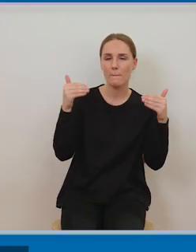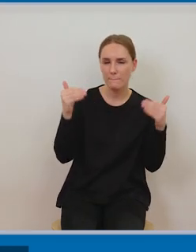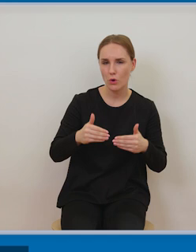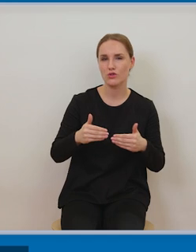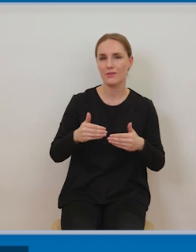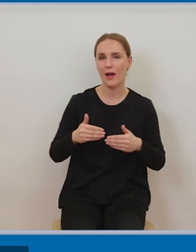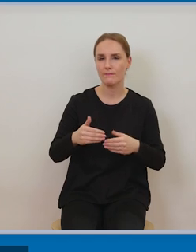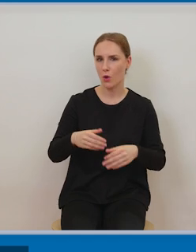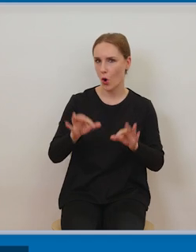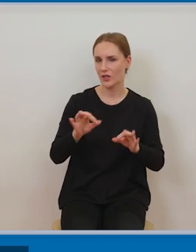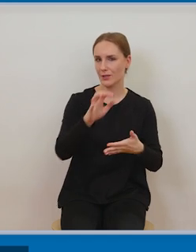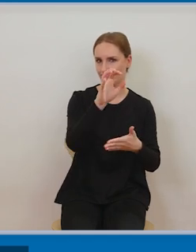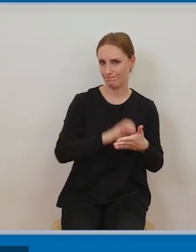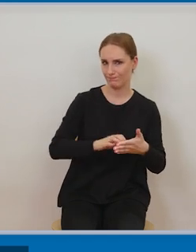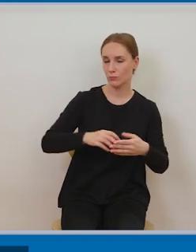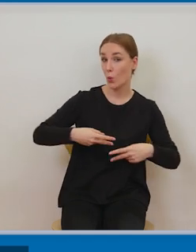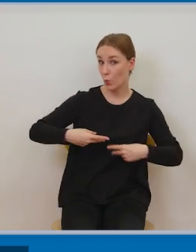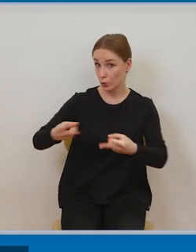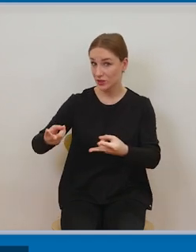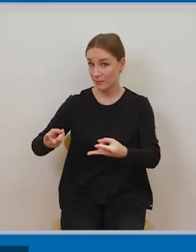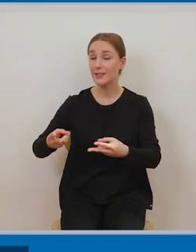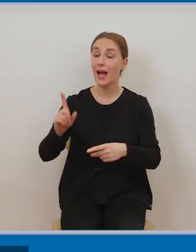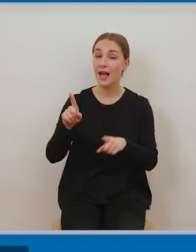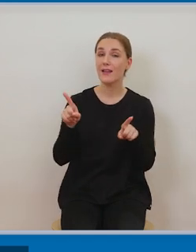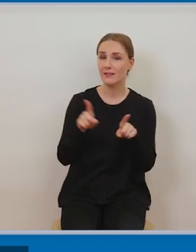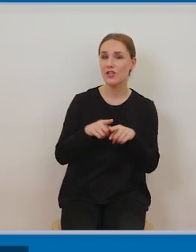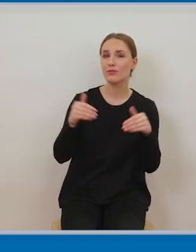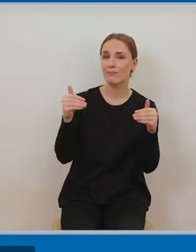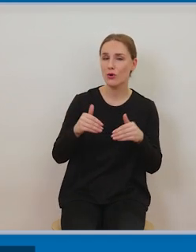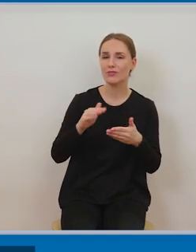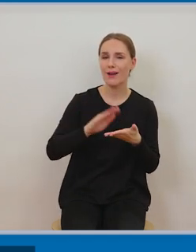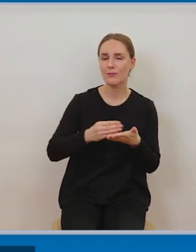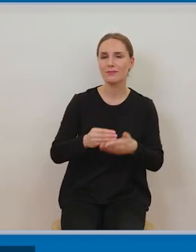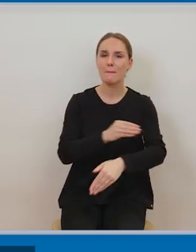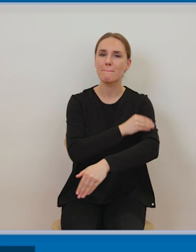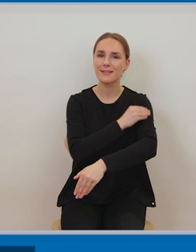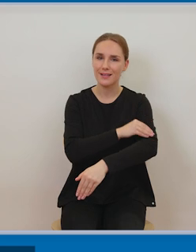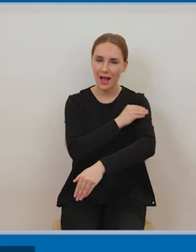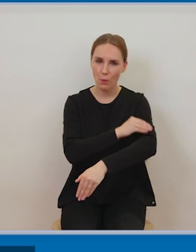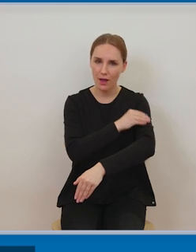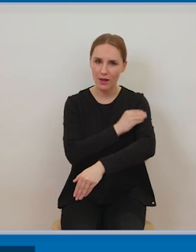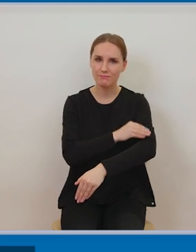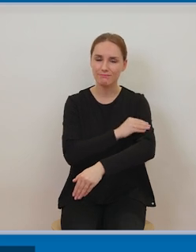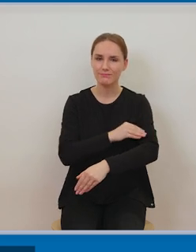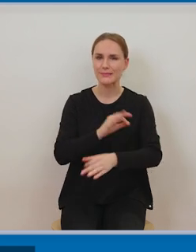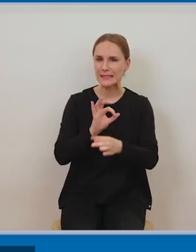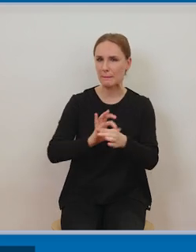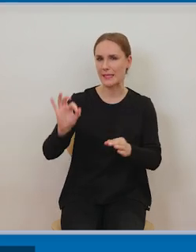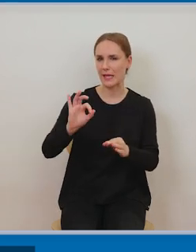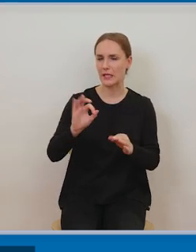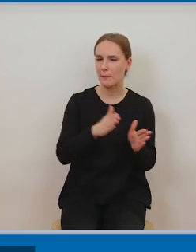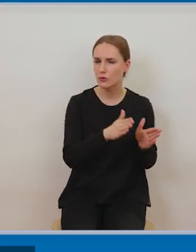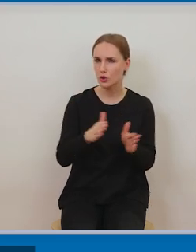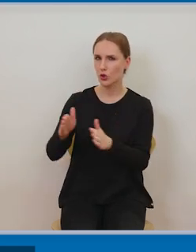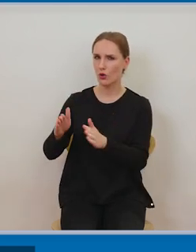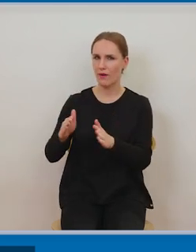przygotowane w pewien sposób opracowane przez nauczyciela akademickiego przez opiekuna takiego edukacyjnego